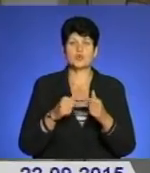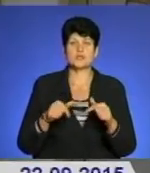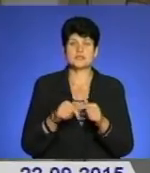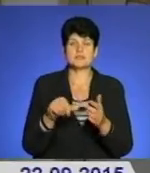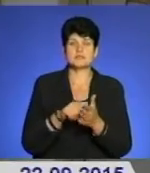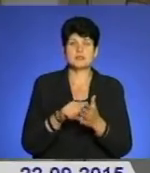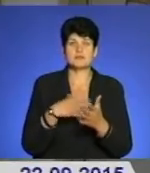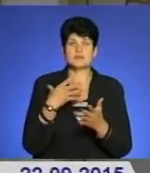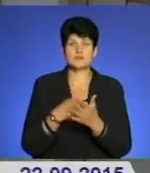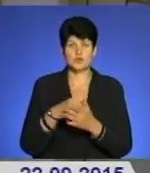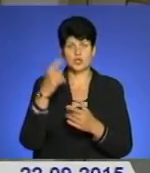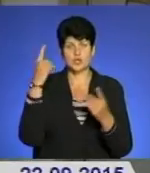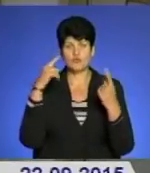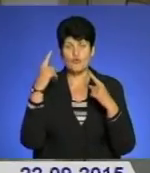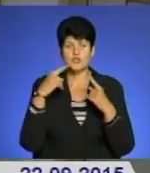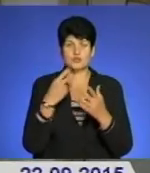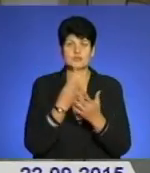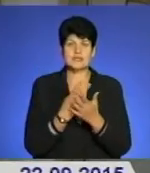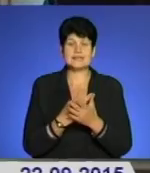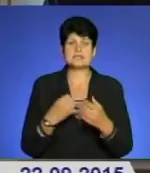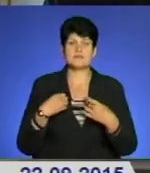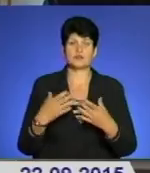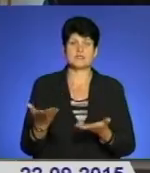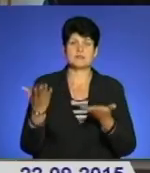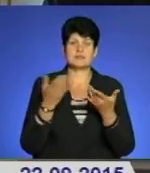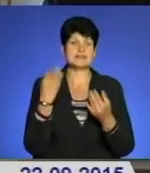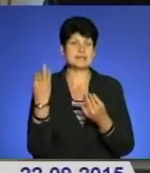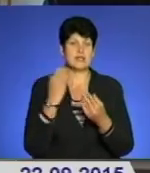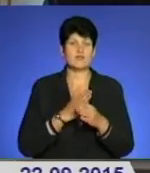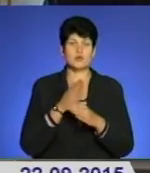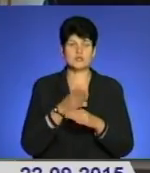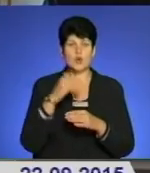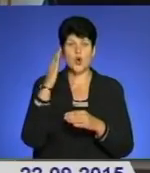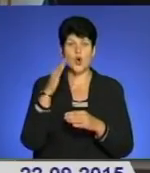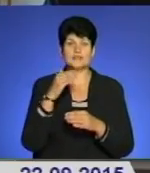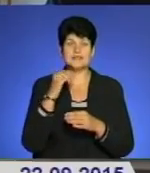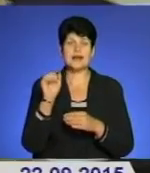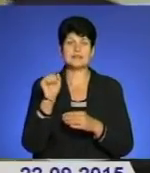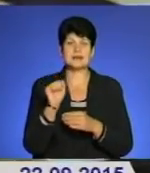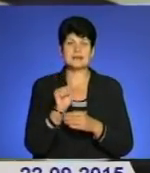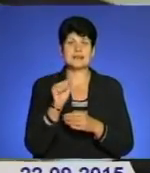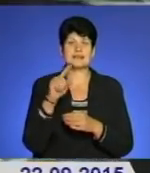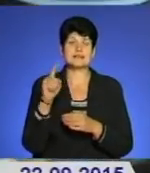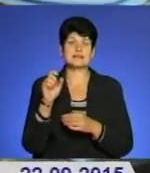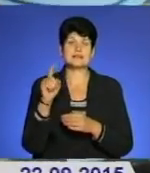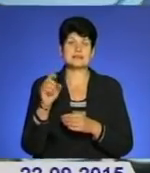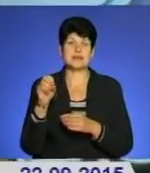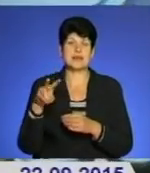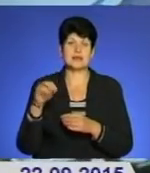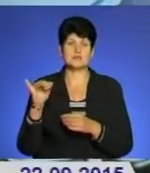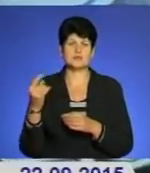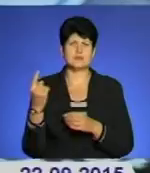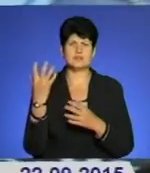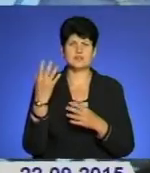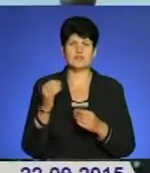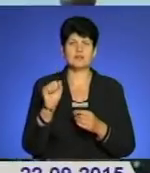представлять свої творчі досягнення. На свято запросили цікавих гостей, зокрема, отця Андрія Зелінського, Йозуіта Капелана, який з перших днів в АТО,